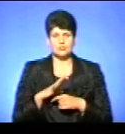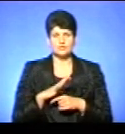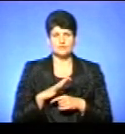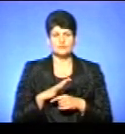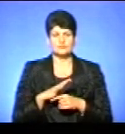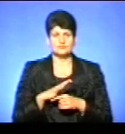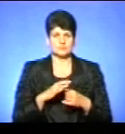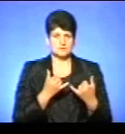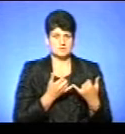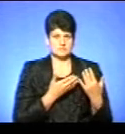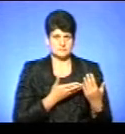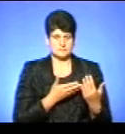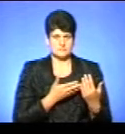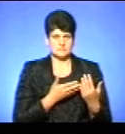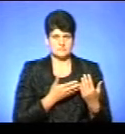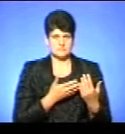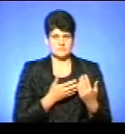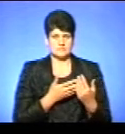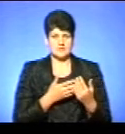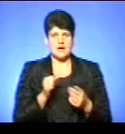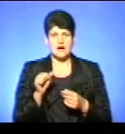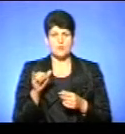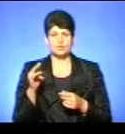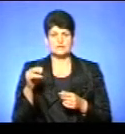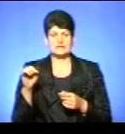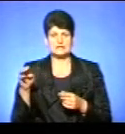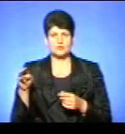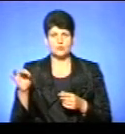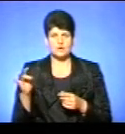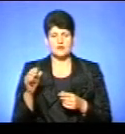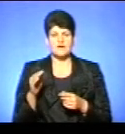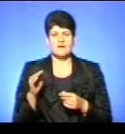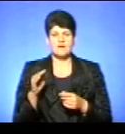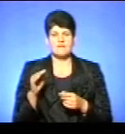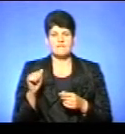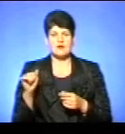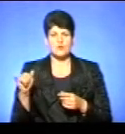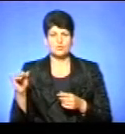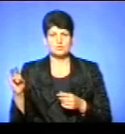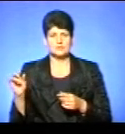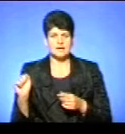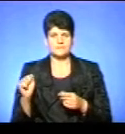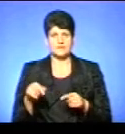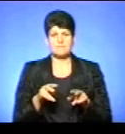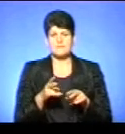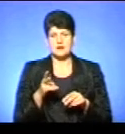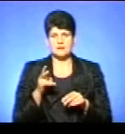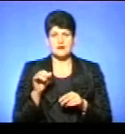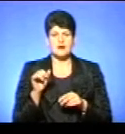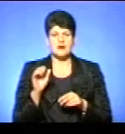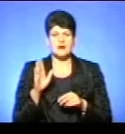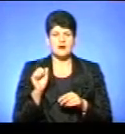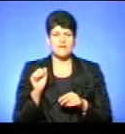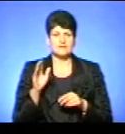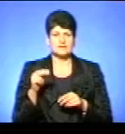правописі, типу аудиторія, фауна та аудієнція, і паралельна можливість вживання, аудиторія,